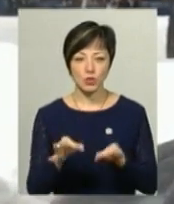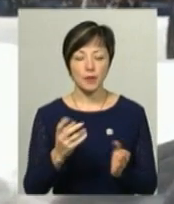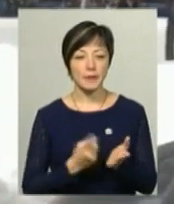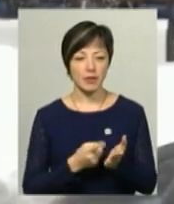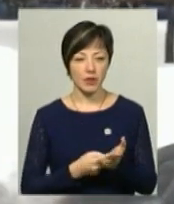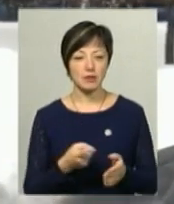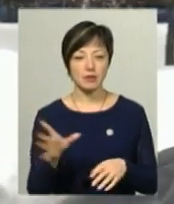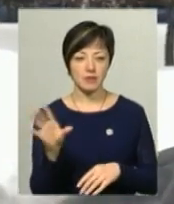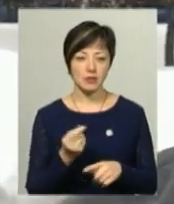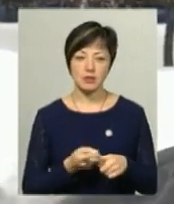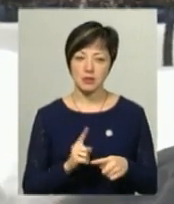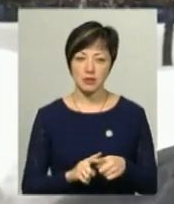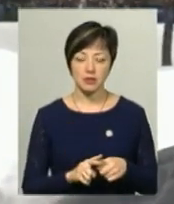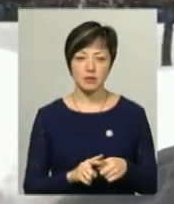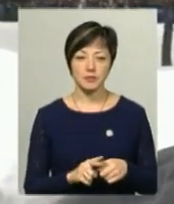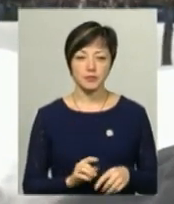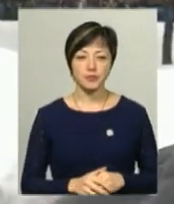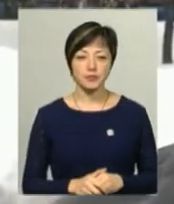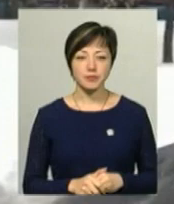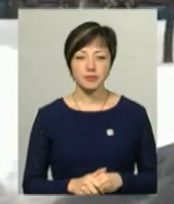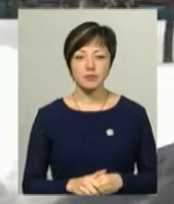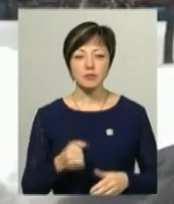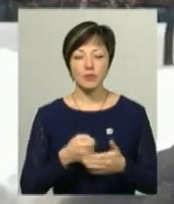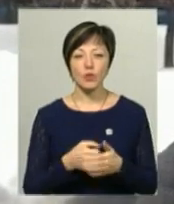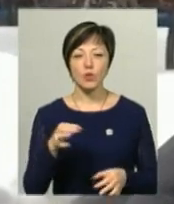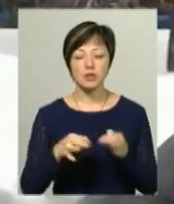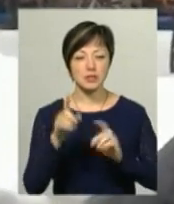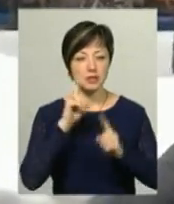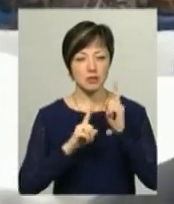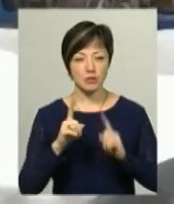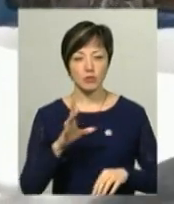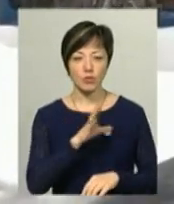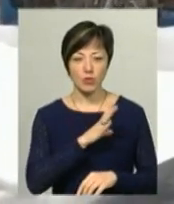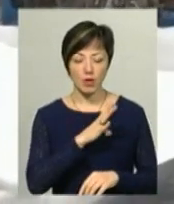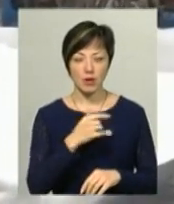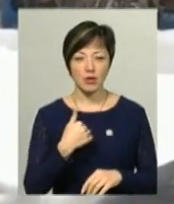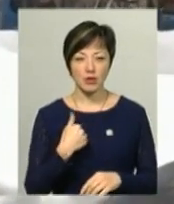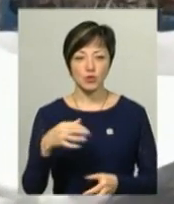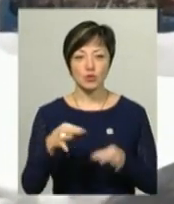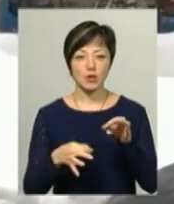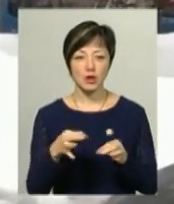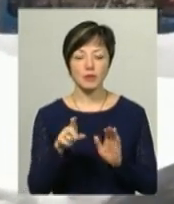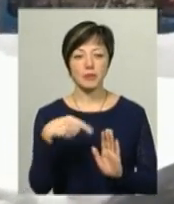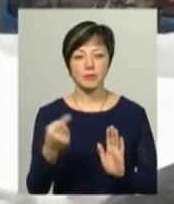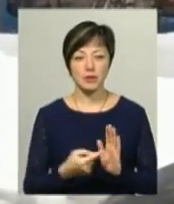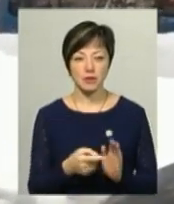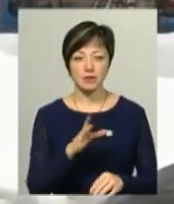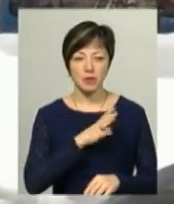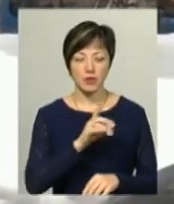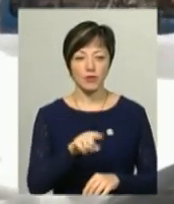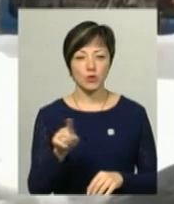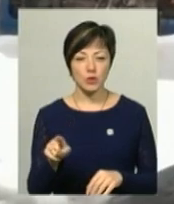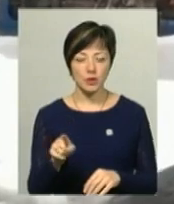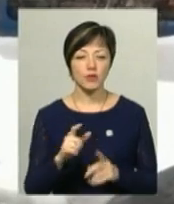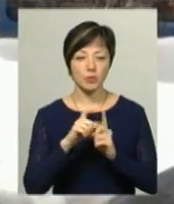підтвердили. На тому засіданні, коли я була, то суддя задавала таке питання. І вони